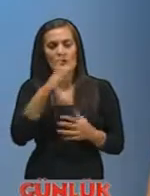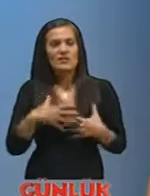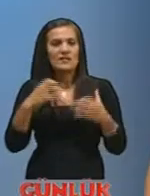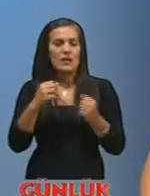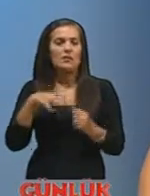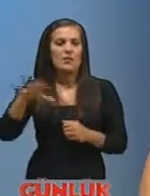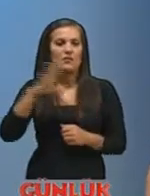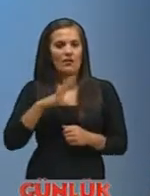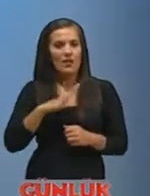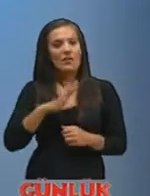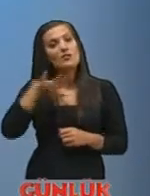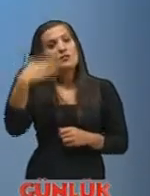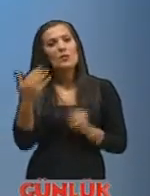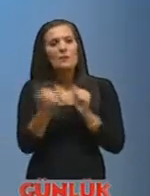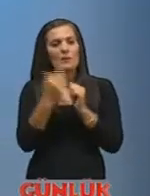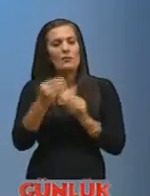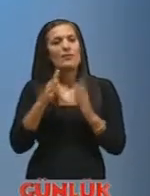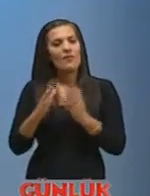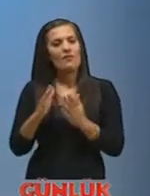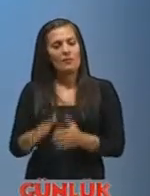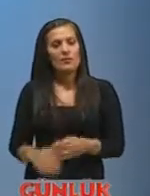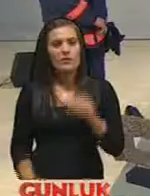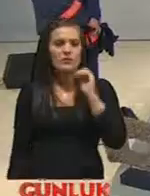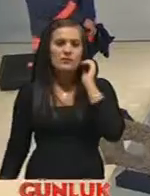bölümümüz var ondan sonra beraber olmaya devam ediyoruz